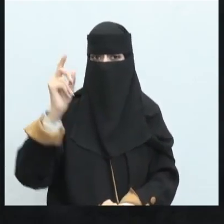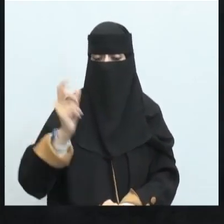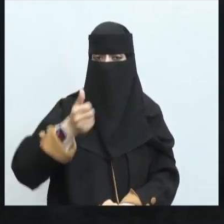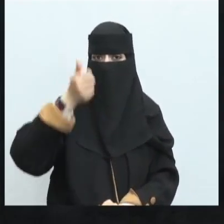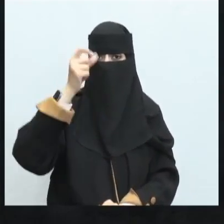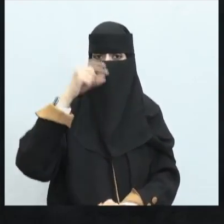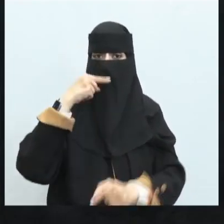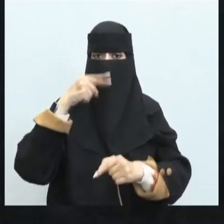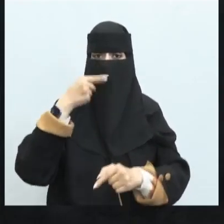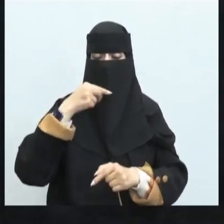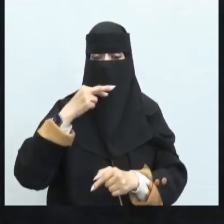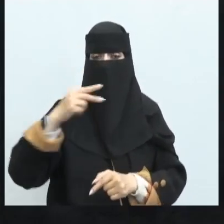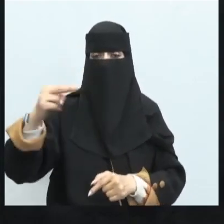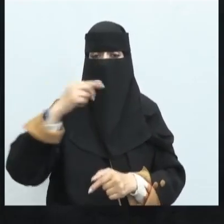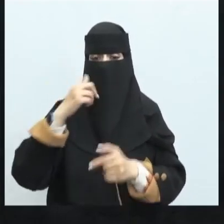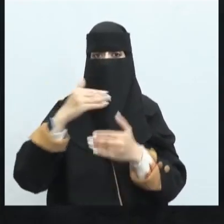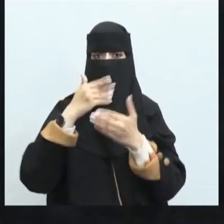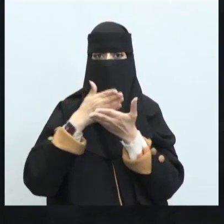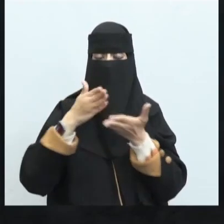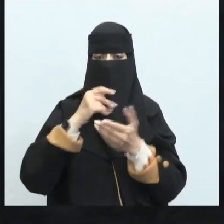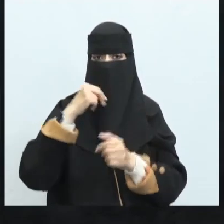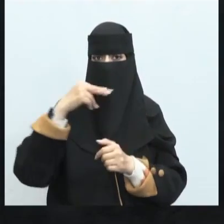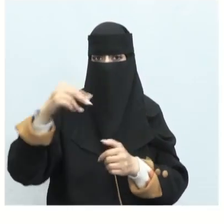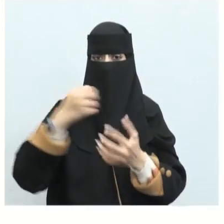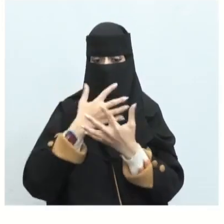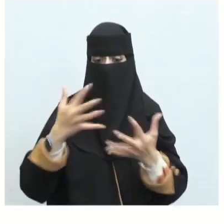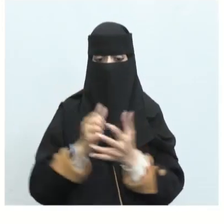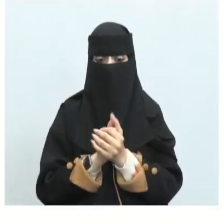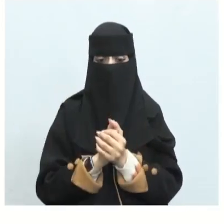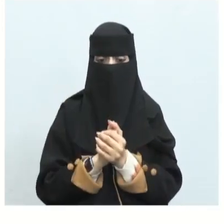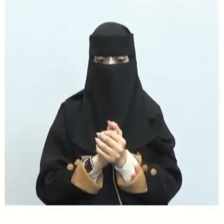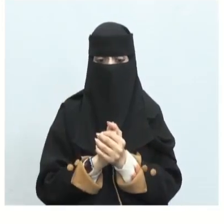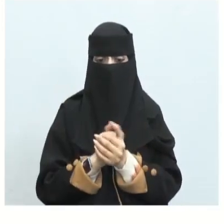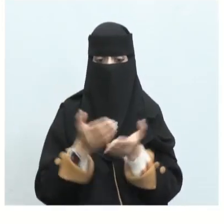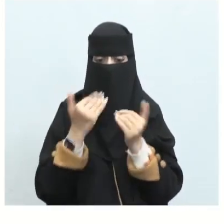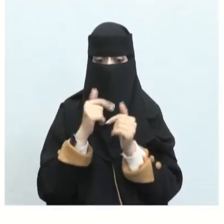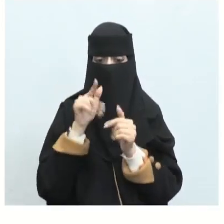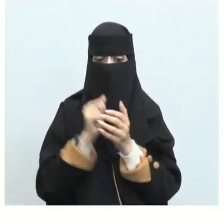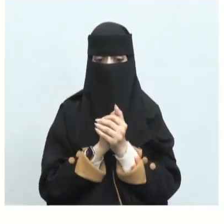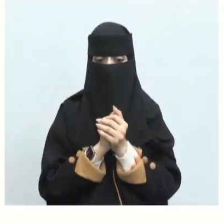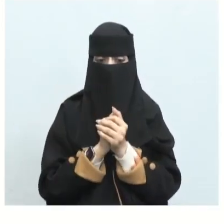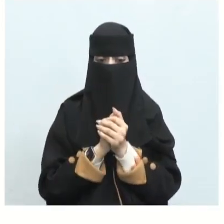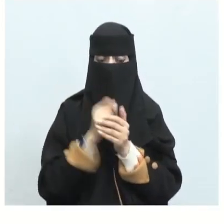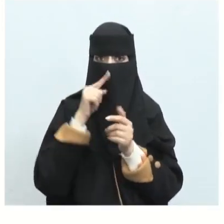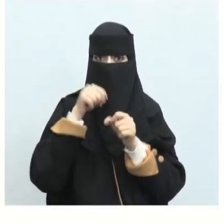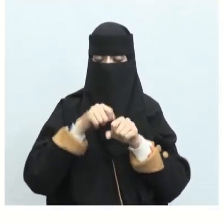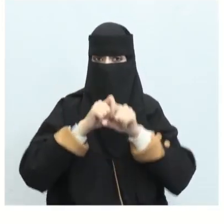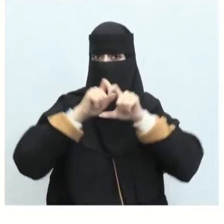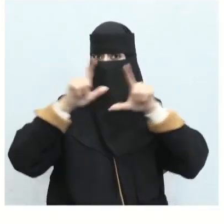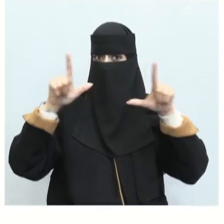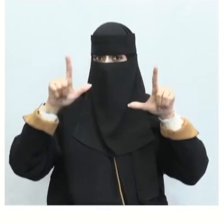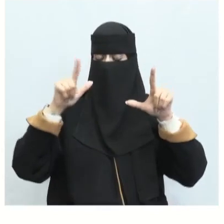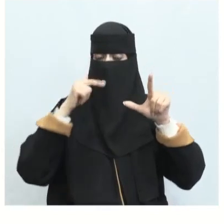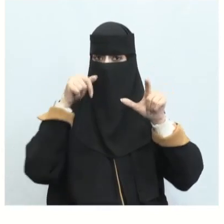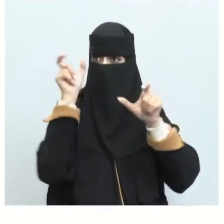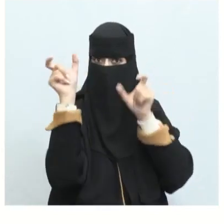إذا المخصاص المعاني في الشعر الجاهلي خلوب من المبالغة ويعني ذلك ما معنى الخلوب من المبالغة؟ أحسنتم هنا معناه الوضوح أن